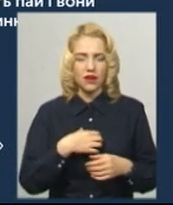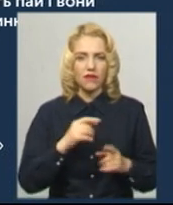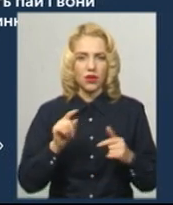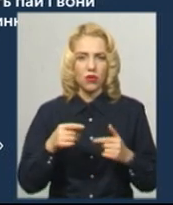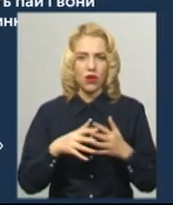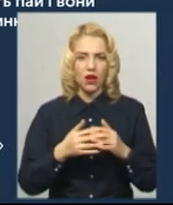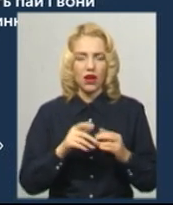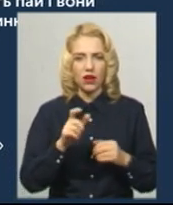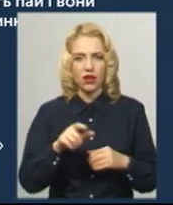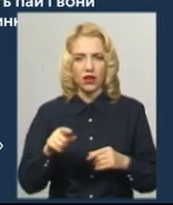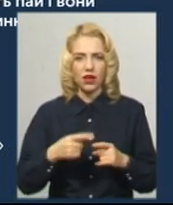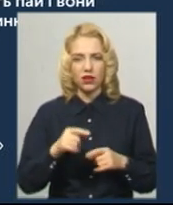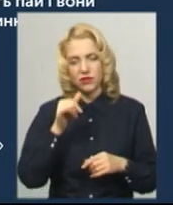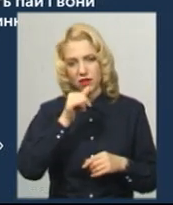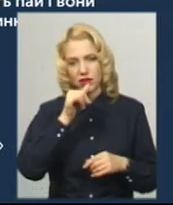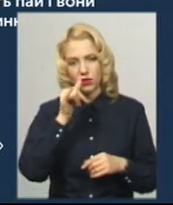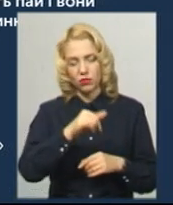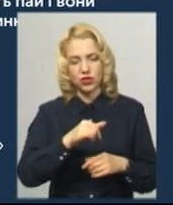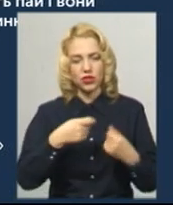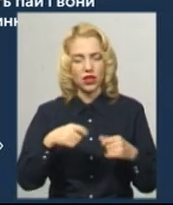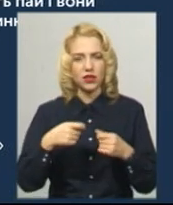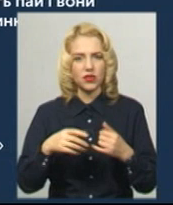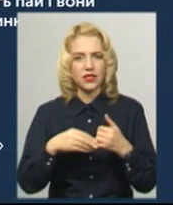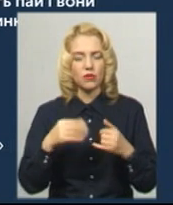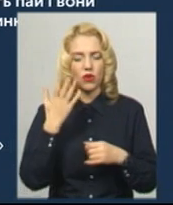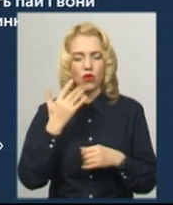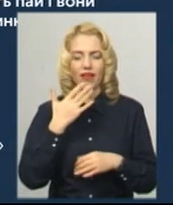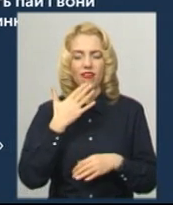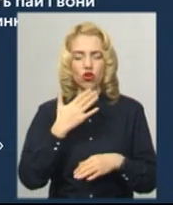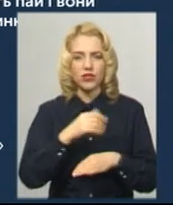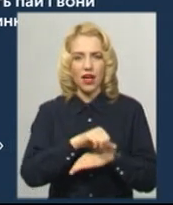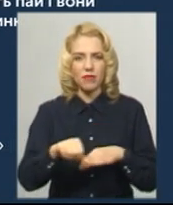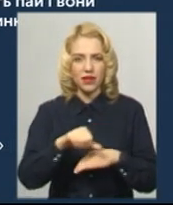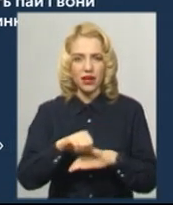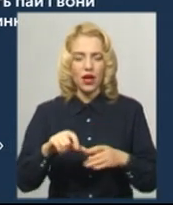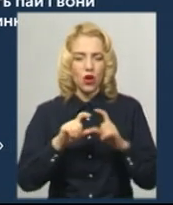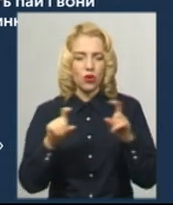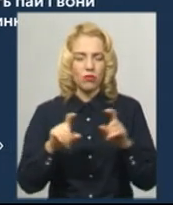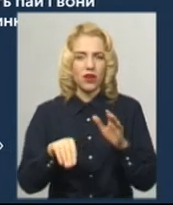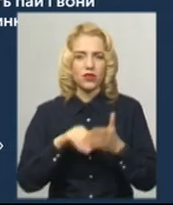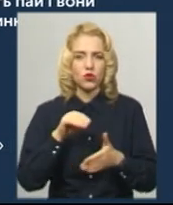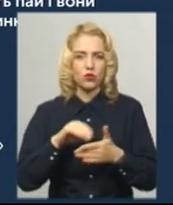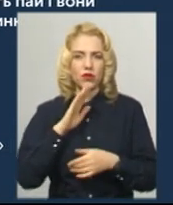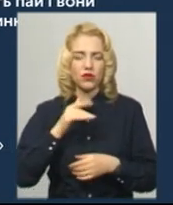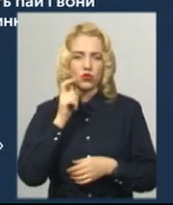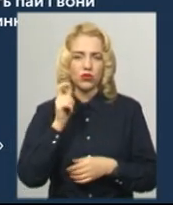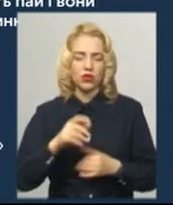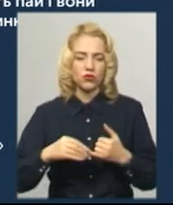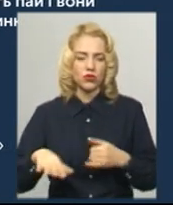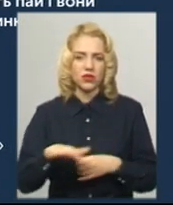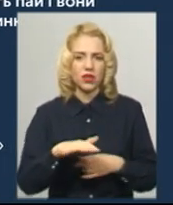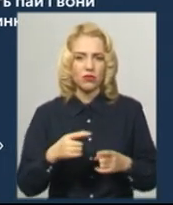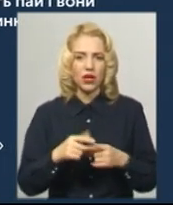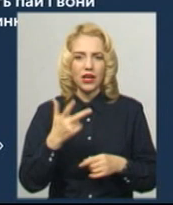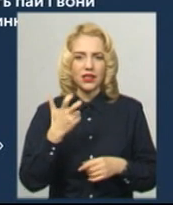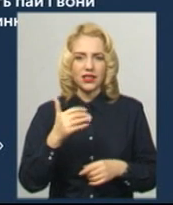аграрії – це недопущення дикого ринку землі, коли іноземні компанії скуплять українську землю. Ринку, 220 тисяч гектарів в одній руки, нема в